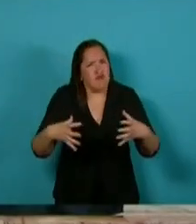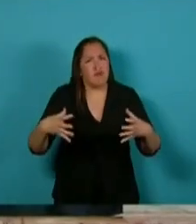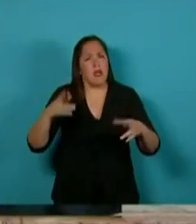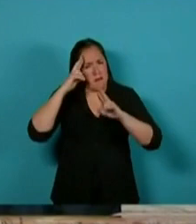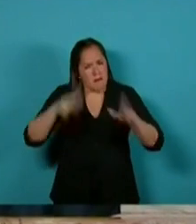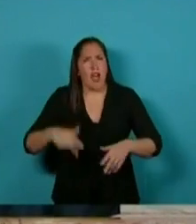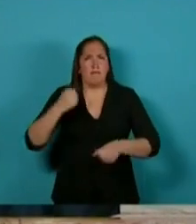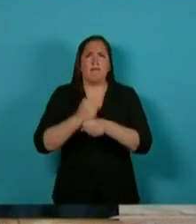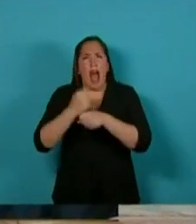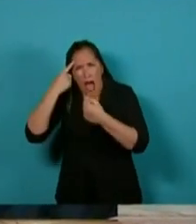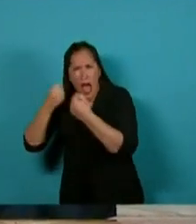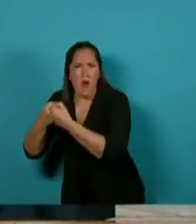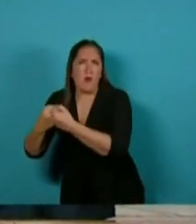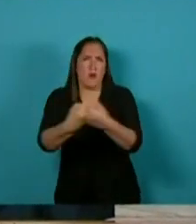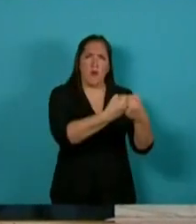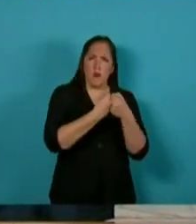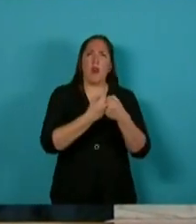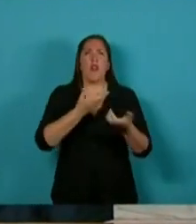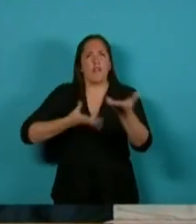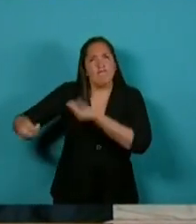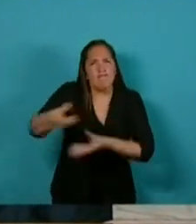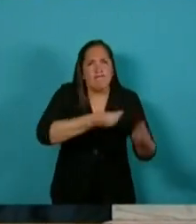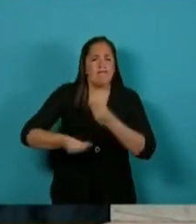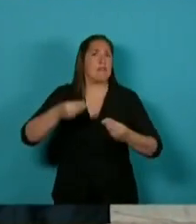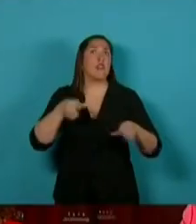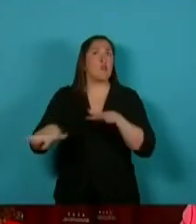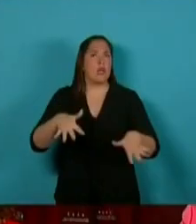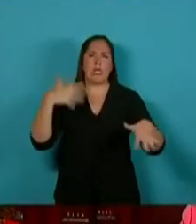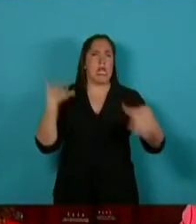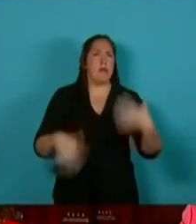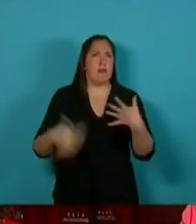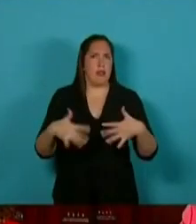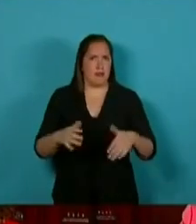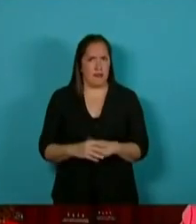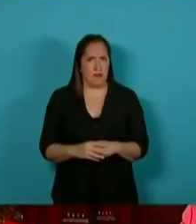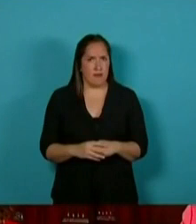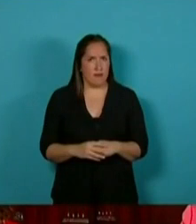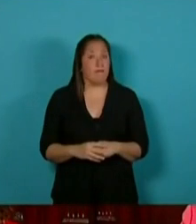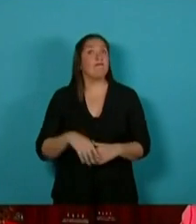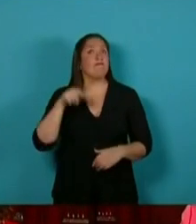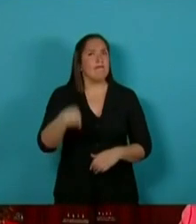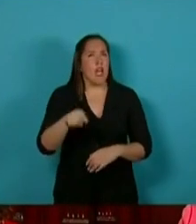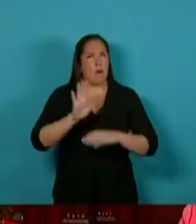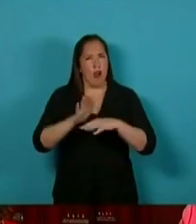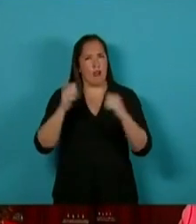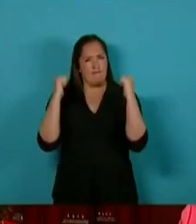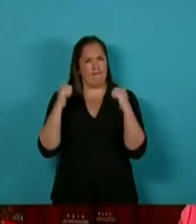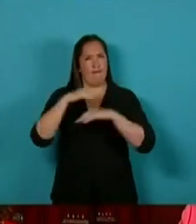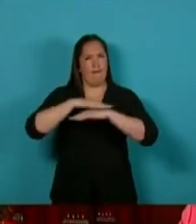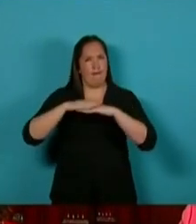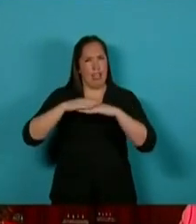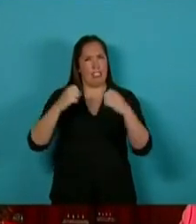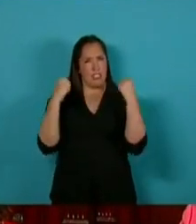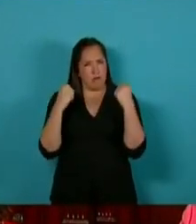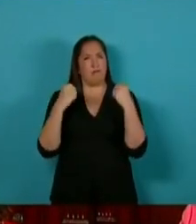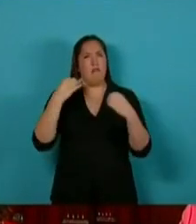sociales pour mettre en œuvre un ensemble d'accords de solidarité d'urgence qui constitueront la base solide à partir de laquelle les moteurs